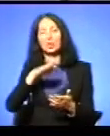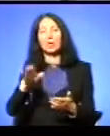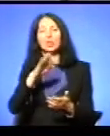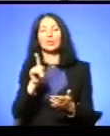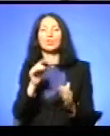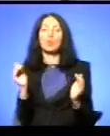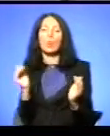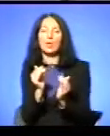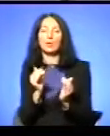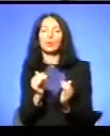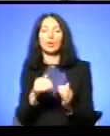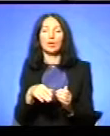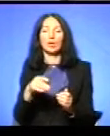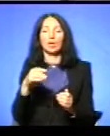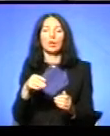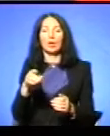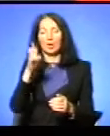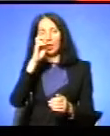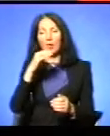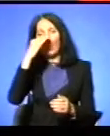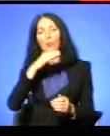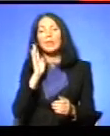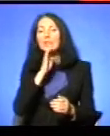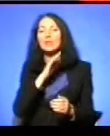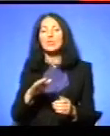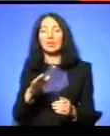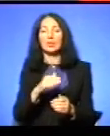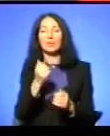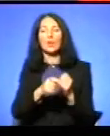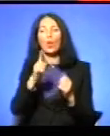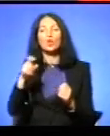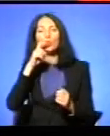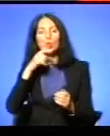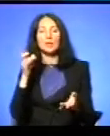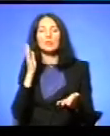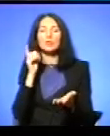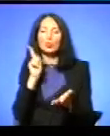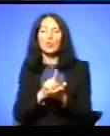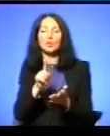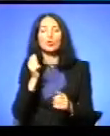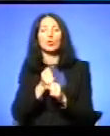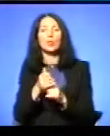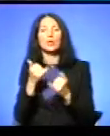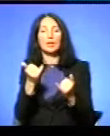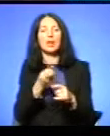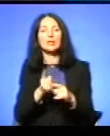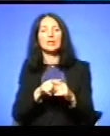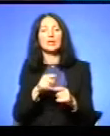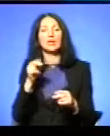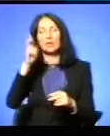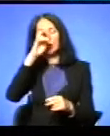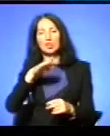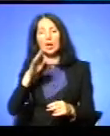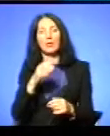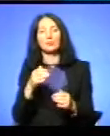батьківщиною 100% Ми обов'язок маємо Кожен україн повинен щось робити Для цієї держави Там сьогодні процитували Хотрось із